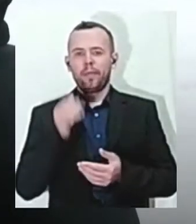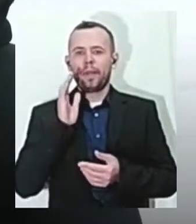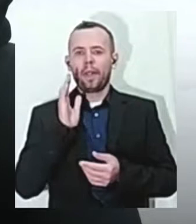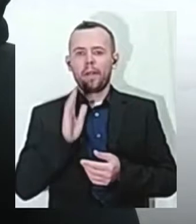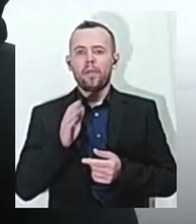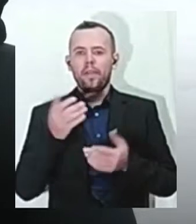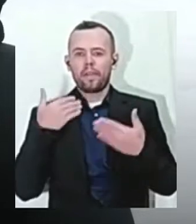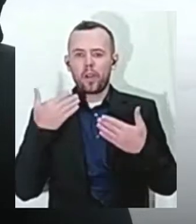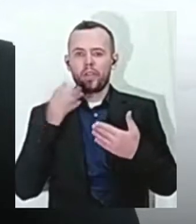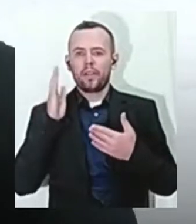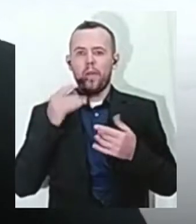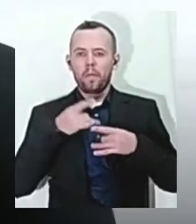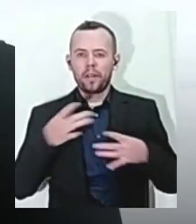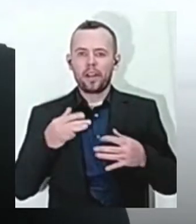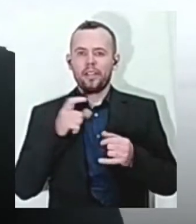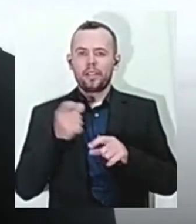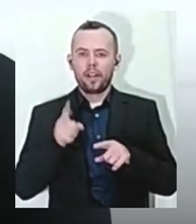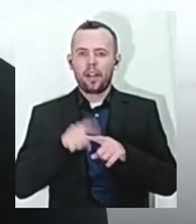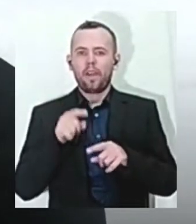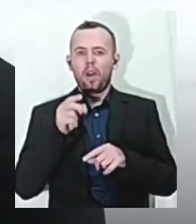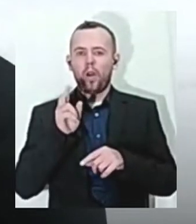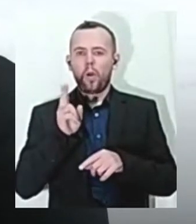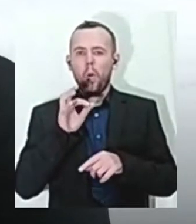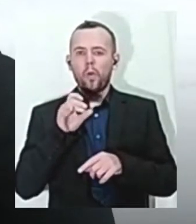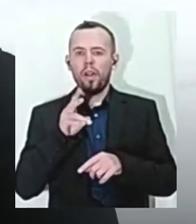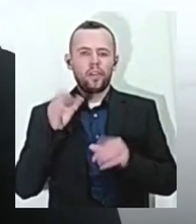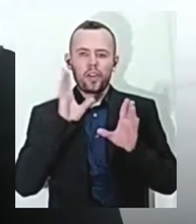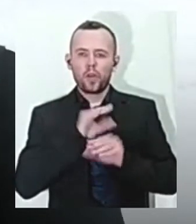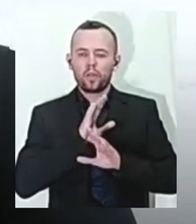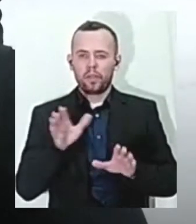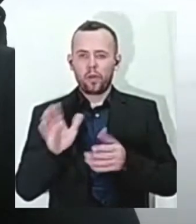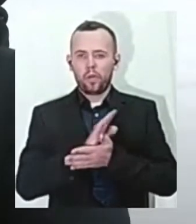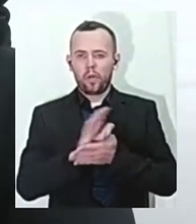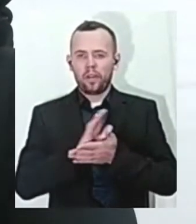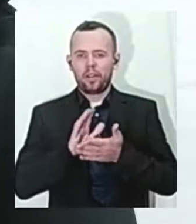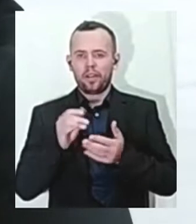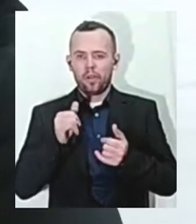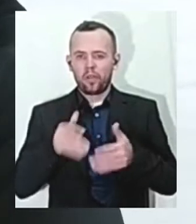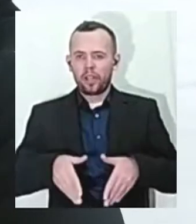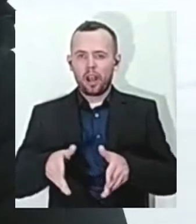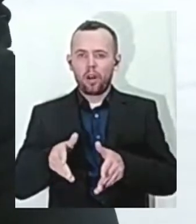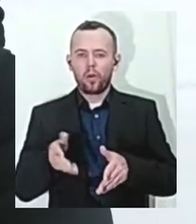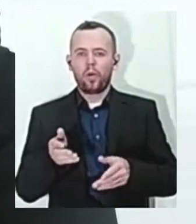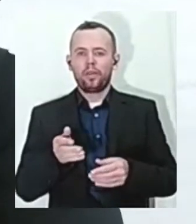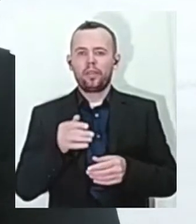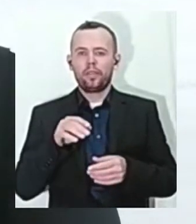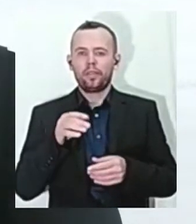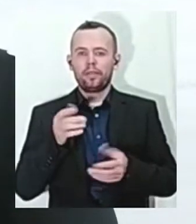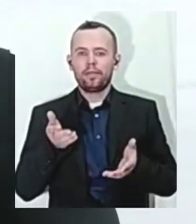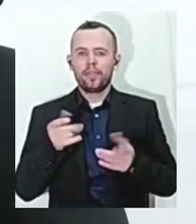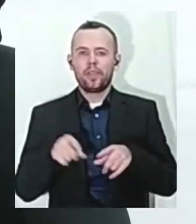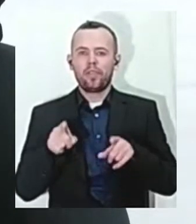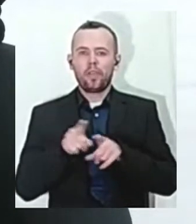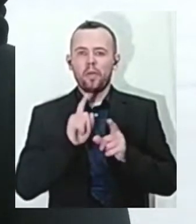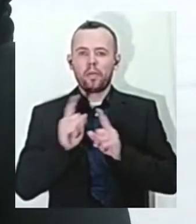цього коммунальники не успевають убирати дороги, парки, прохожі части, де